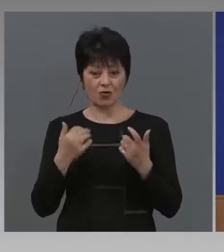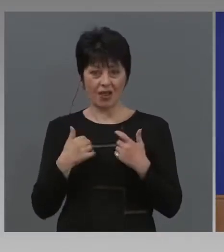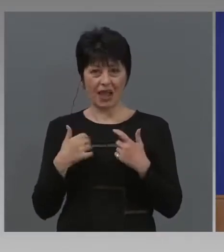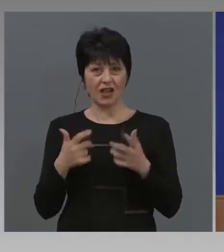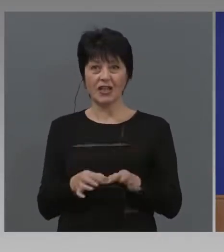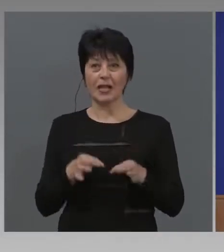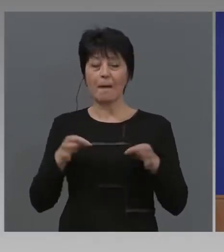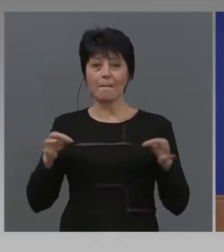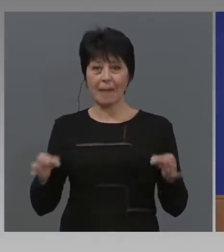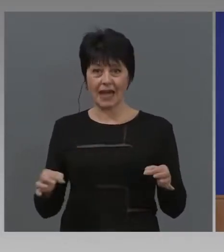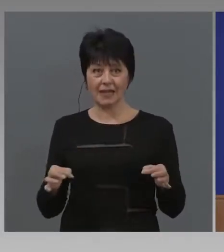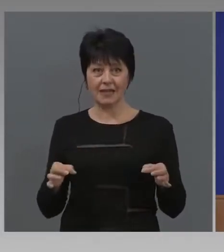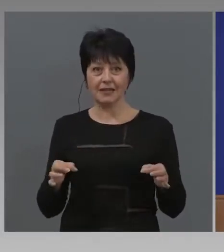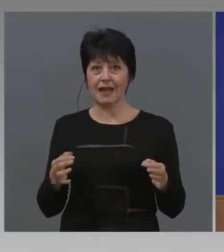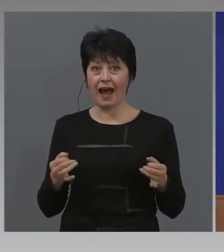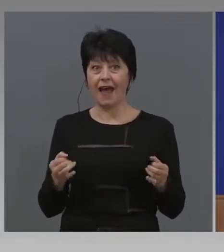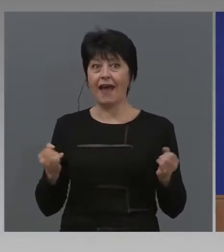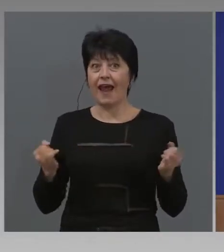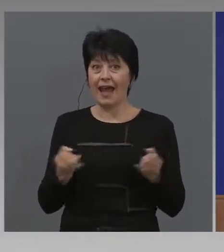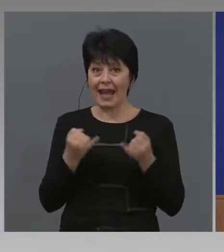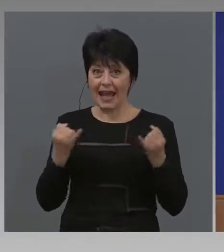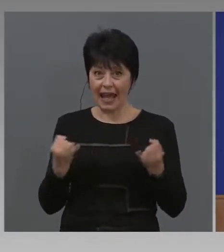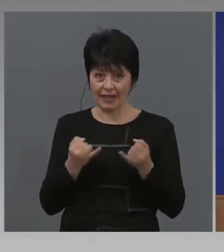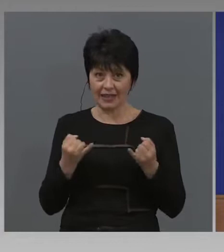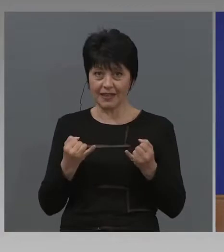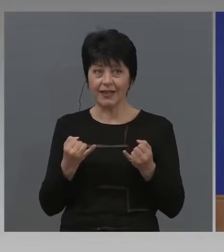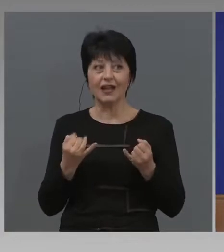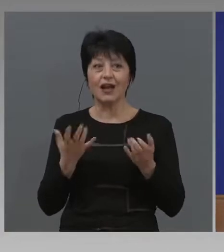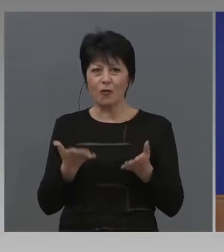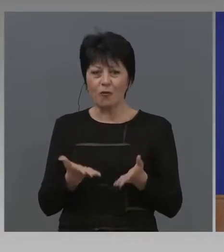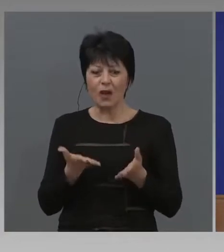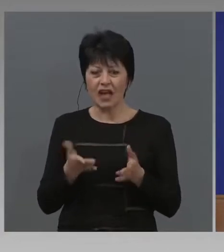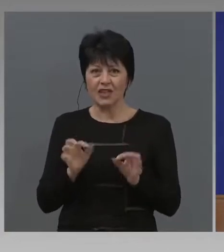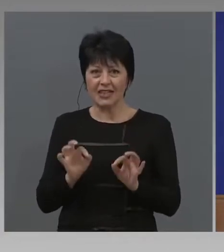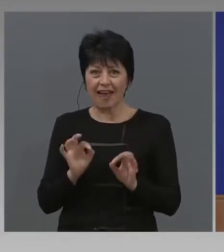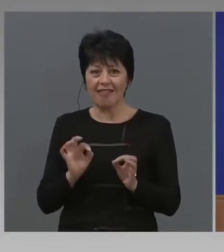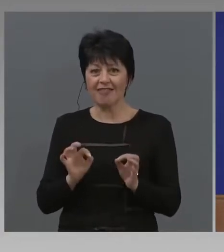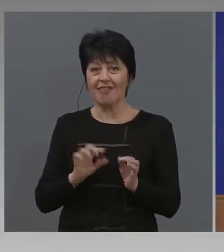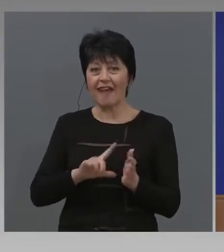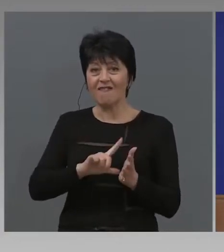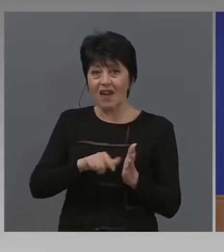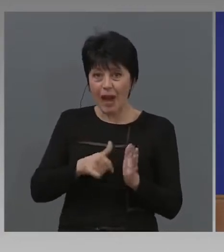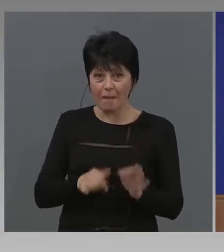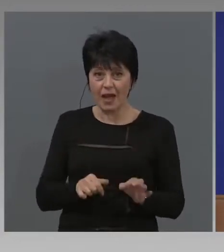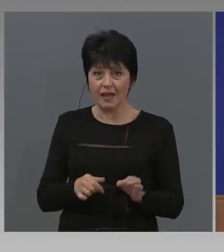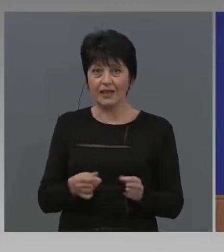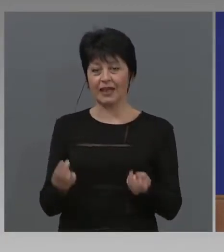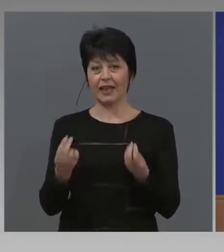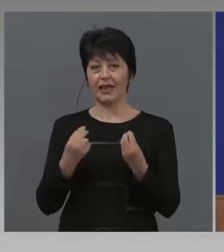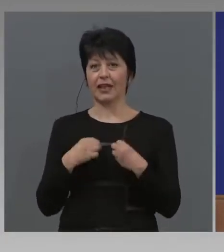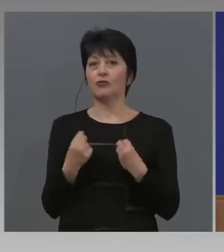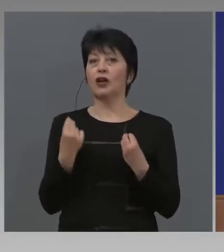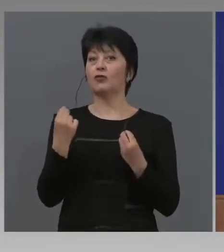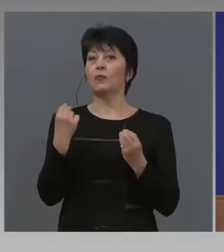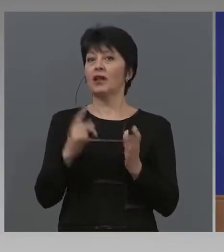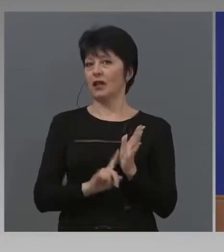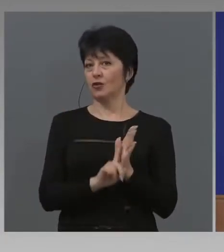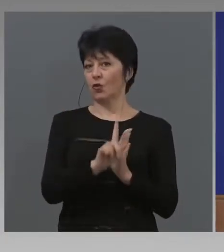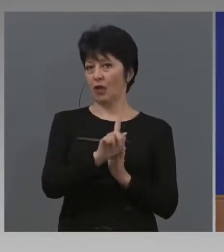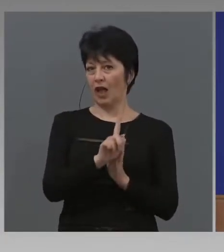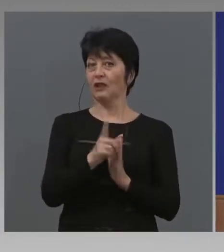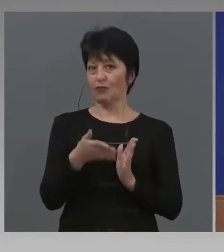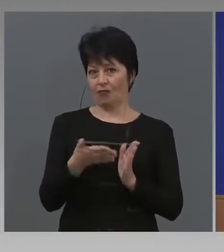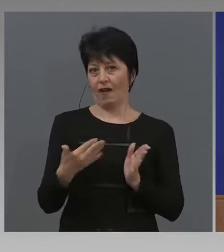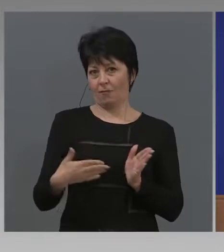-леките, но понеже бяха ефективни и на време, дадоха най-добрите резултати. Това е причината.